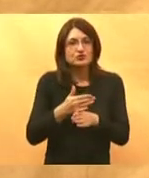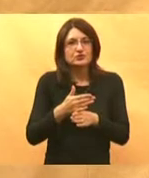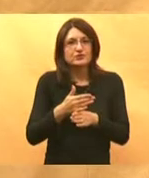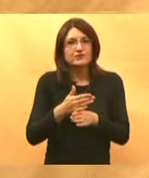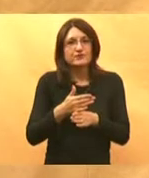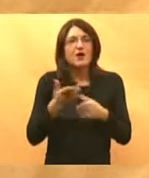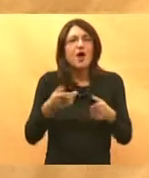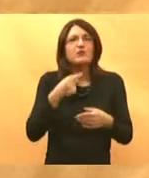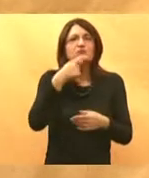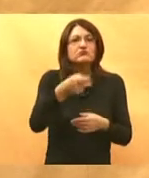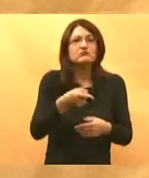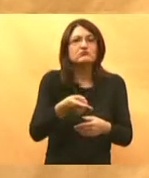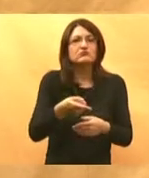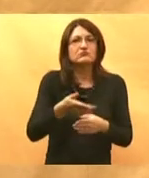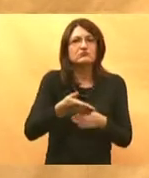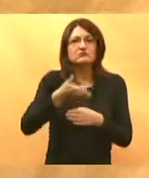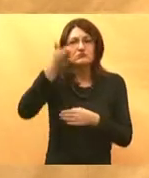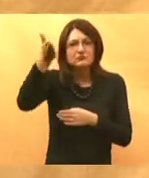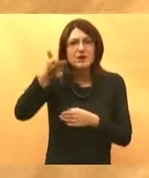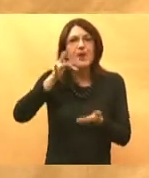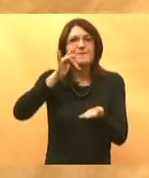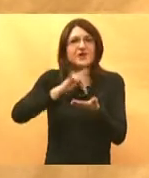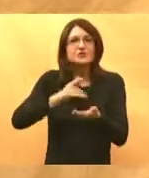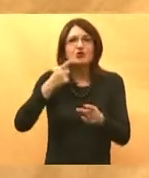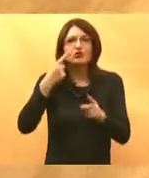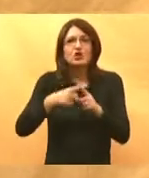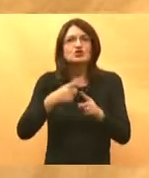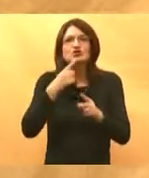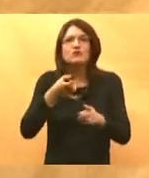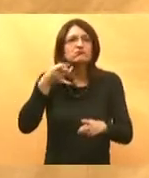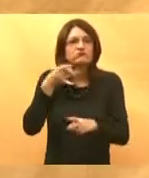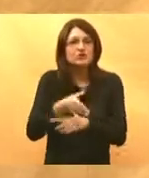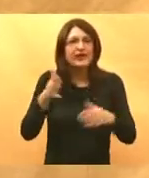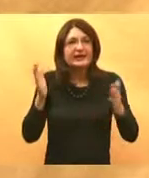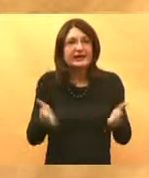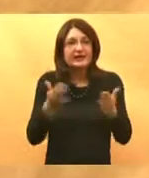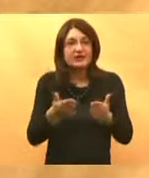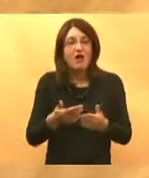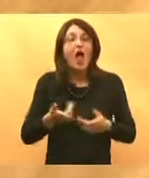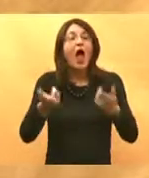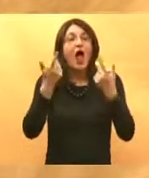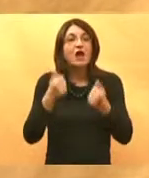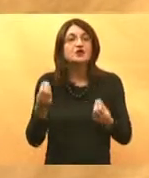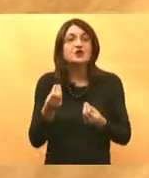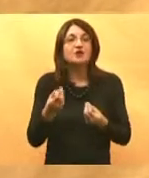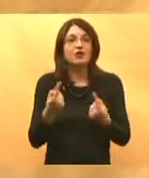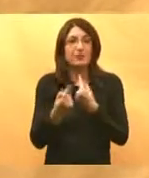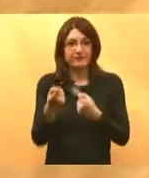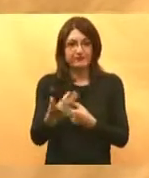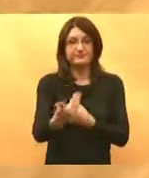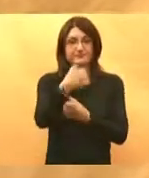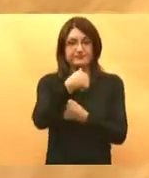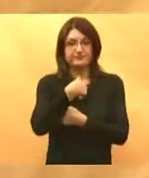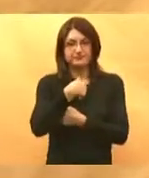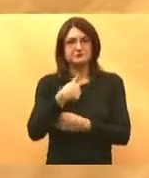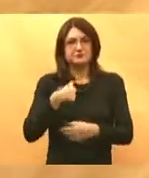drugo uputiti ga na adekvatno mjesto u što hitnijem roku ali šta se sad događa dakle vi meni dođete i